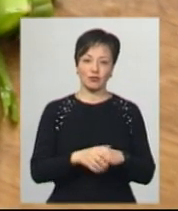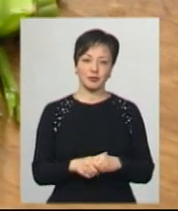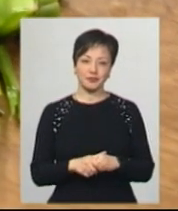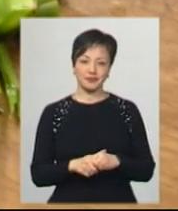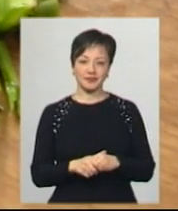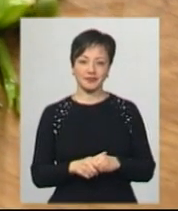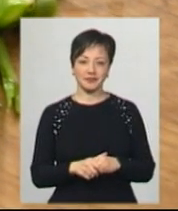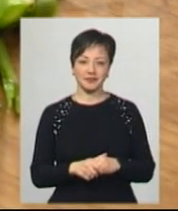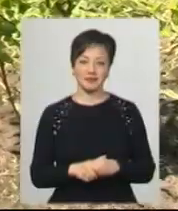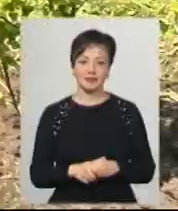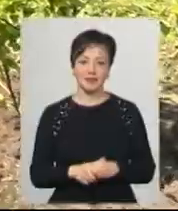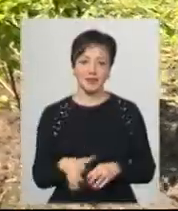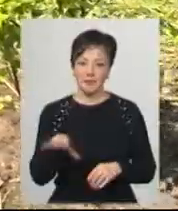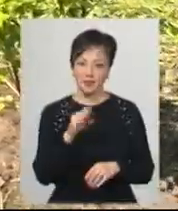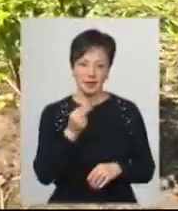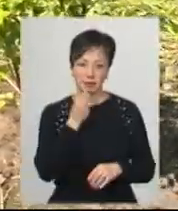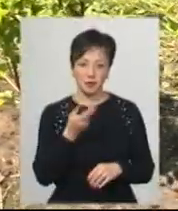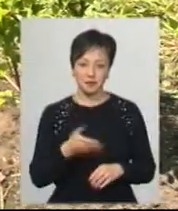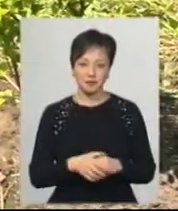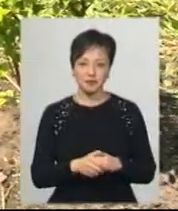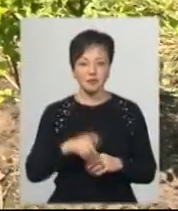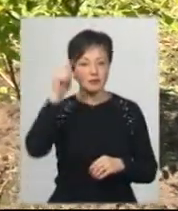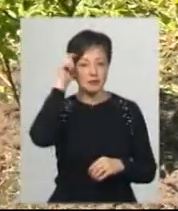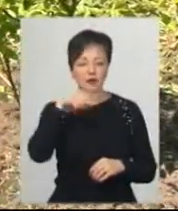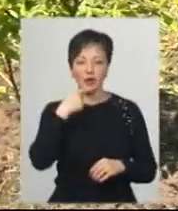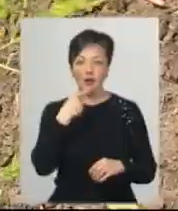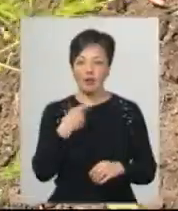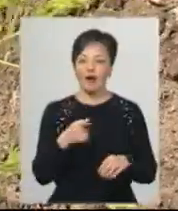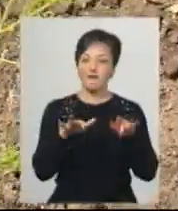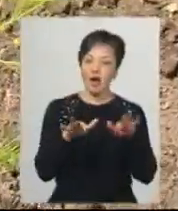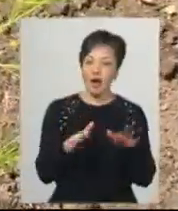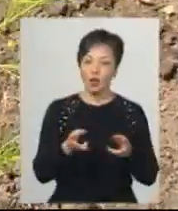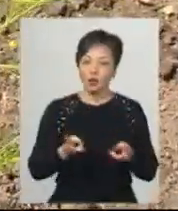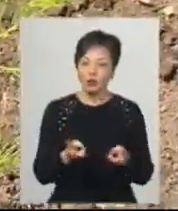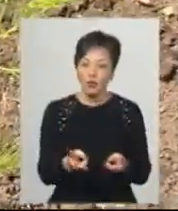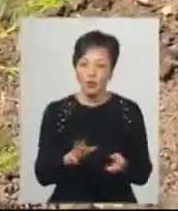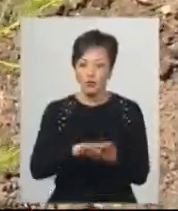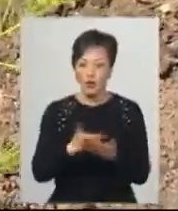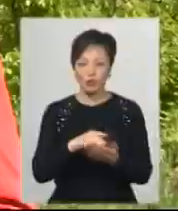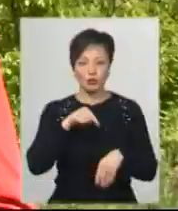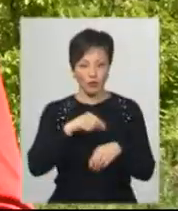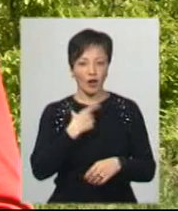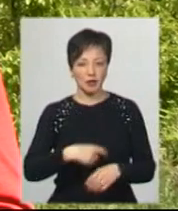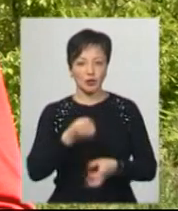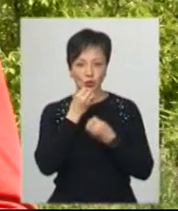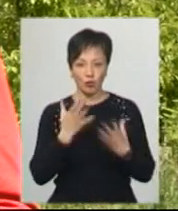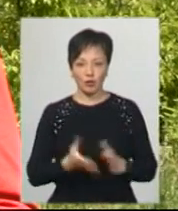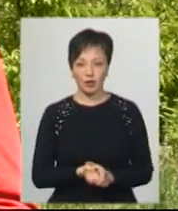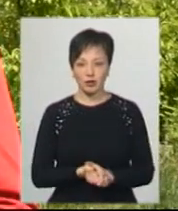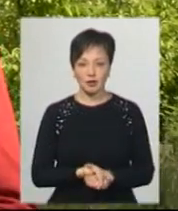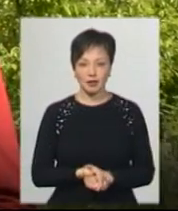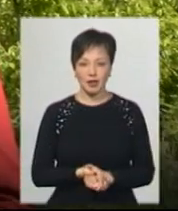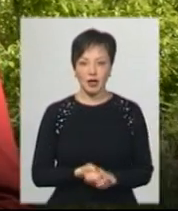мірі, ми все їмо. Владислав Бігун каже, після вареного, тушкованого чи смаженого аспарагусу почувається добре. Я вже